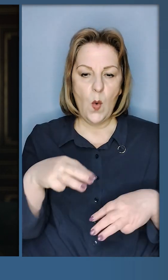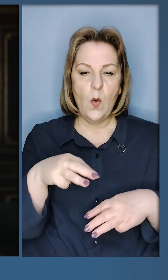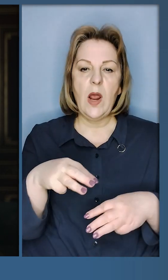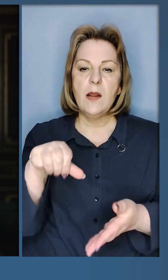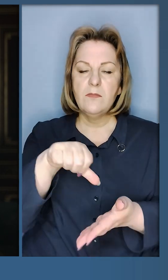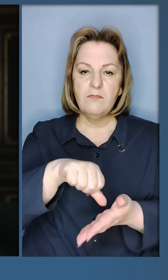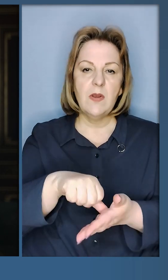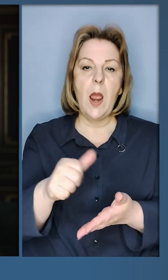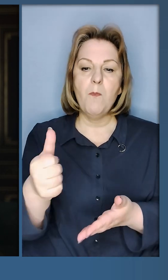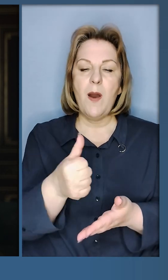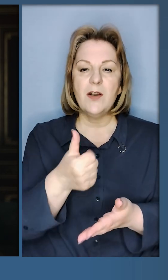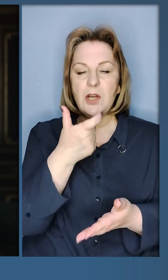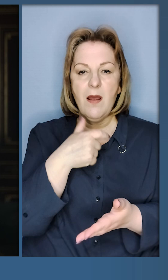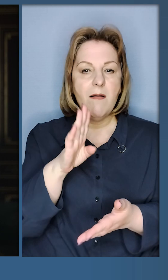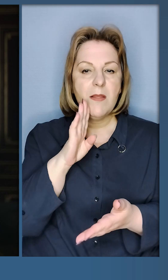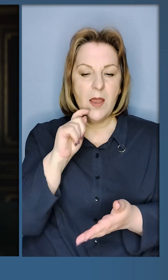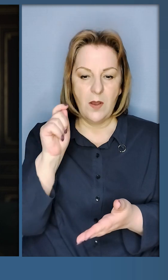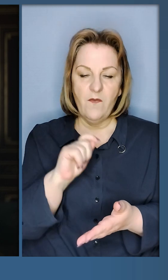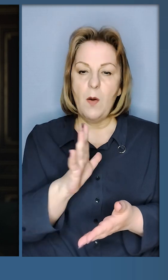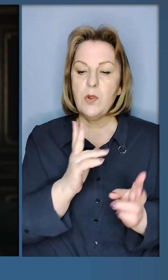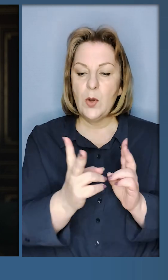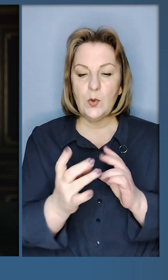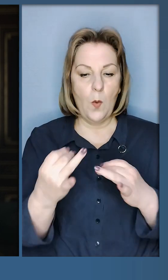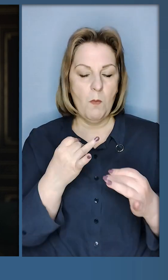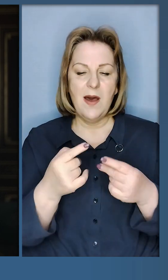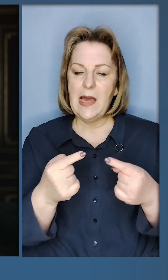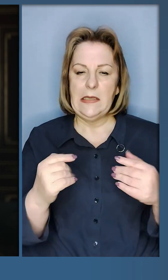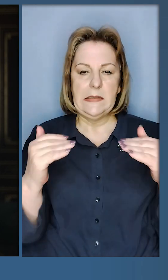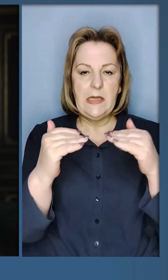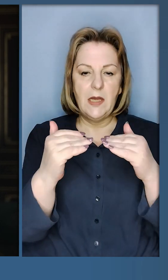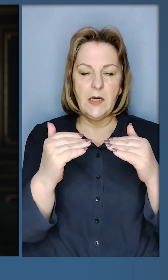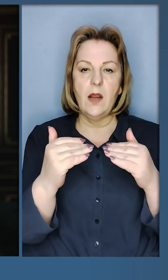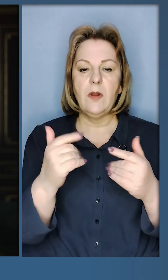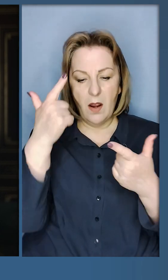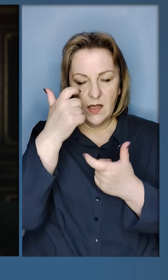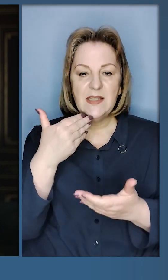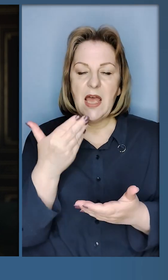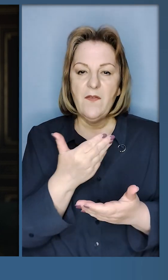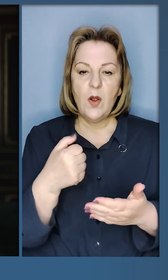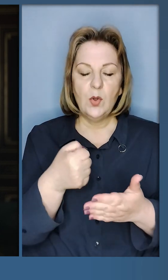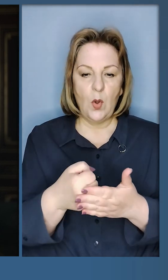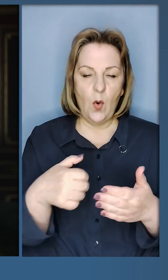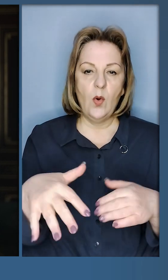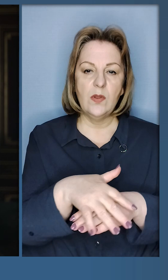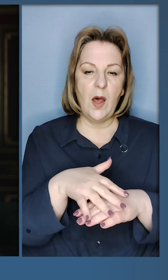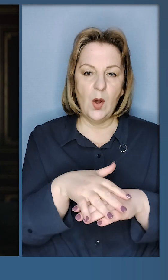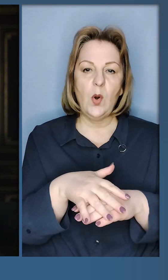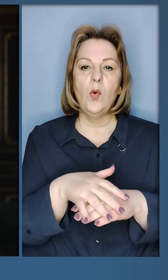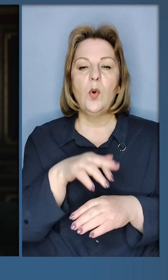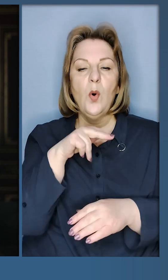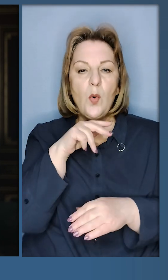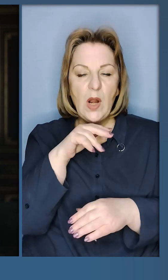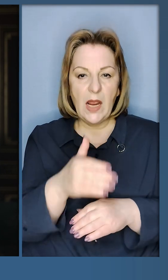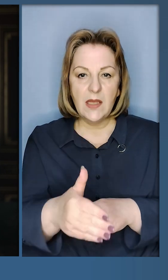рядовці першаледі України. Були зустрічі, переговори різного рівня звернення Олени до народу Кореї і